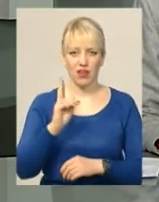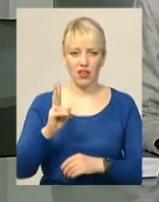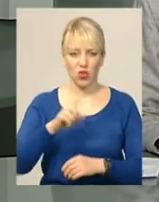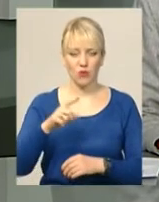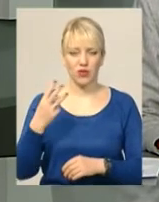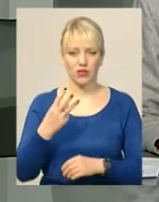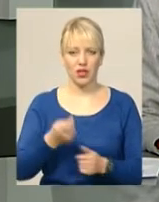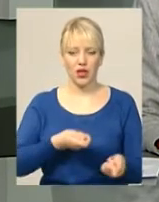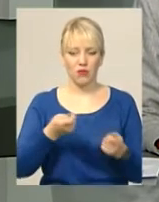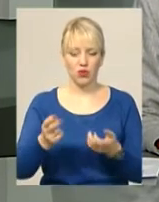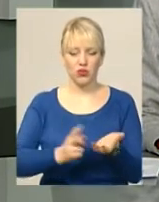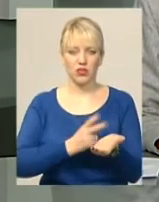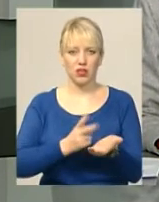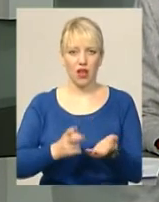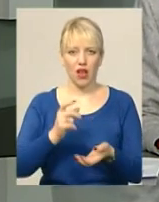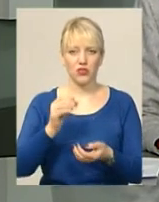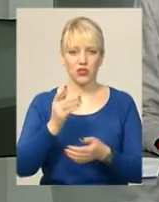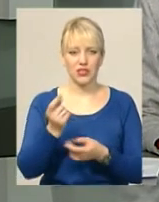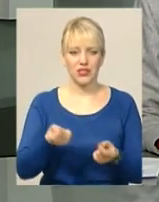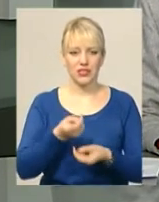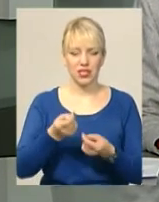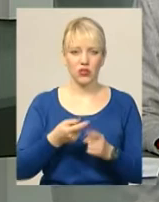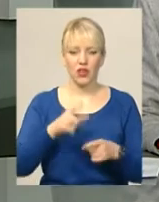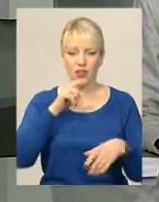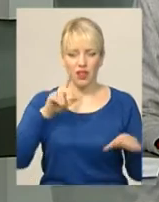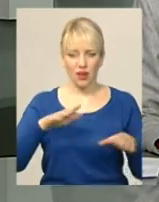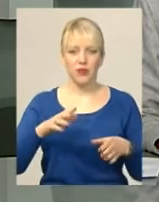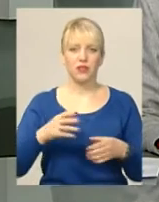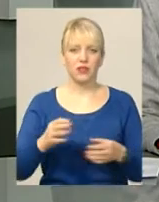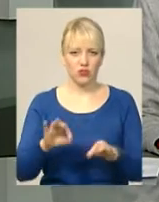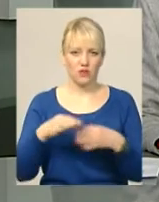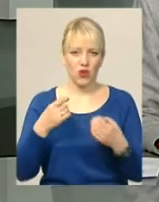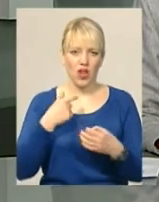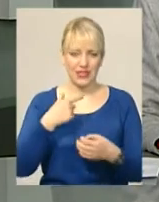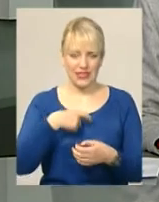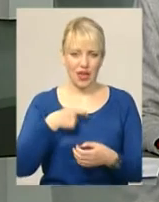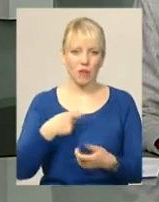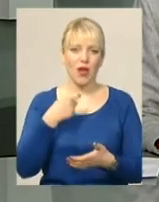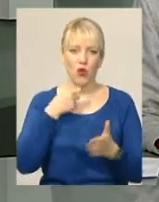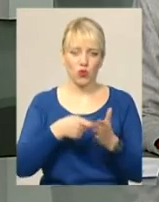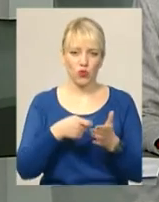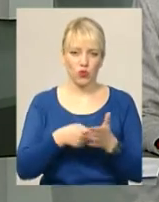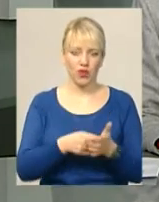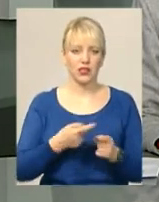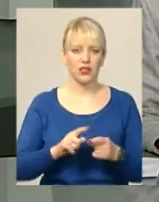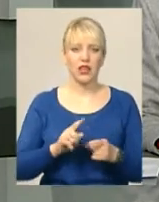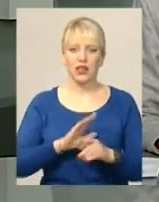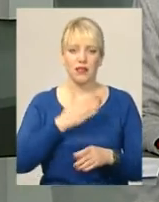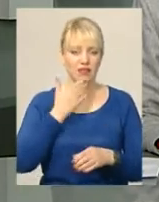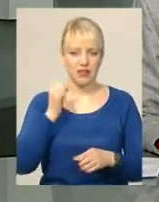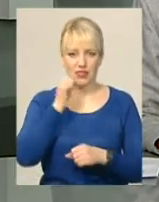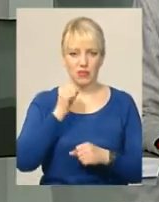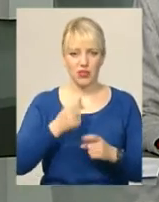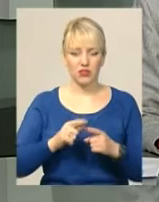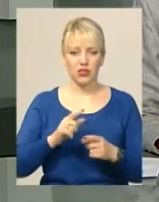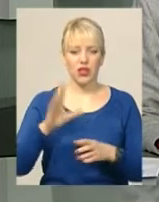і зерно. Лебеді неполухливі і охоче дозволяють себе годувати. Тому й не замерзають. Як розповіли у Летичівській селищній громаді, в сильні морози